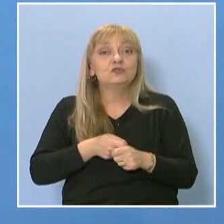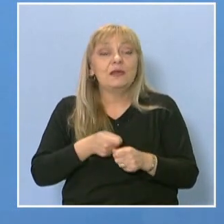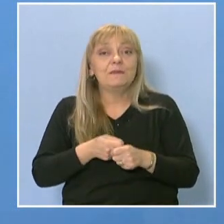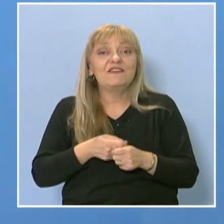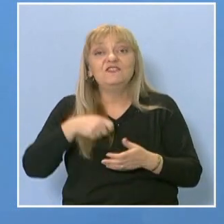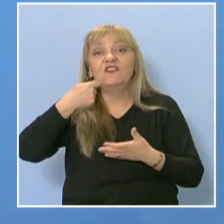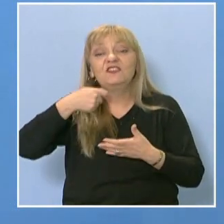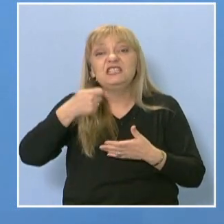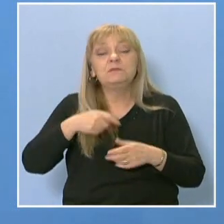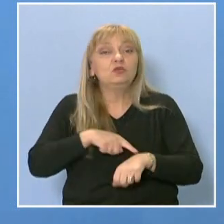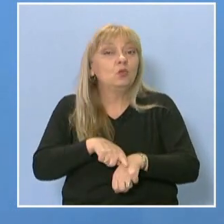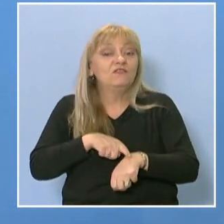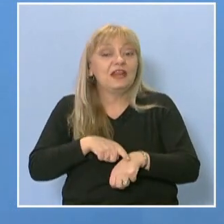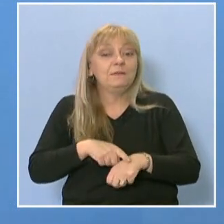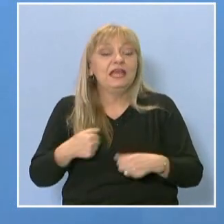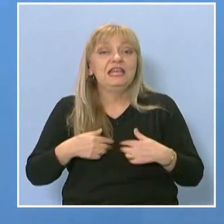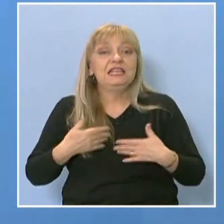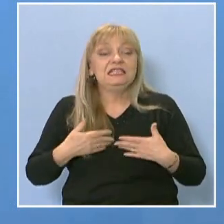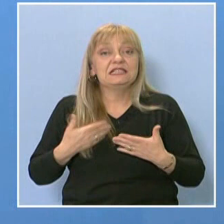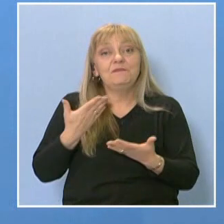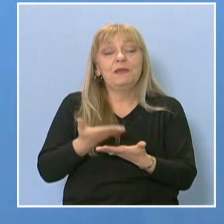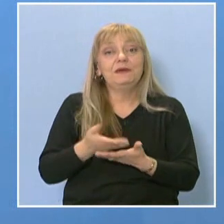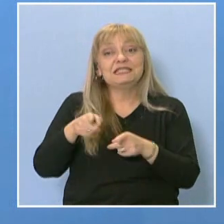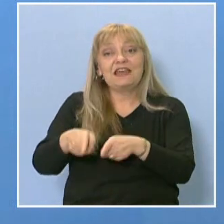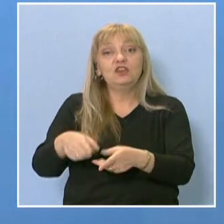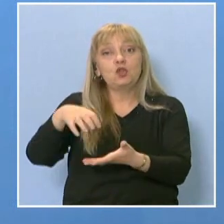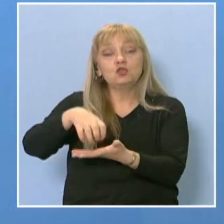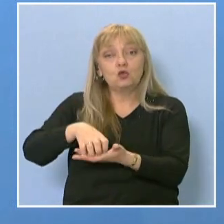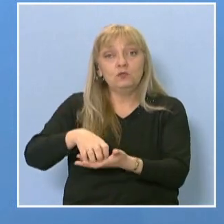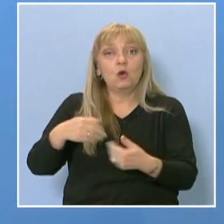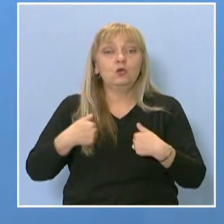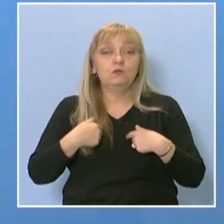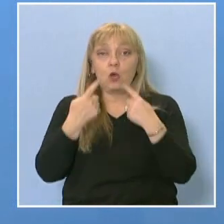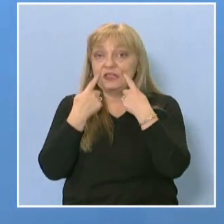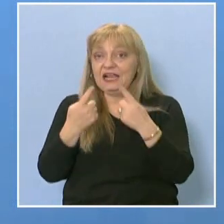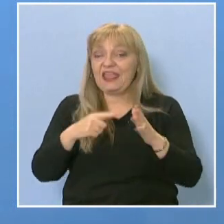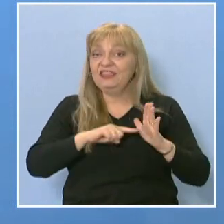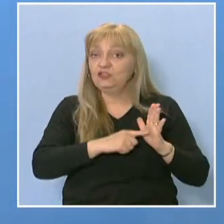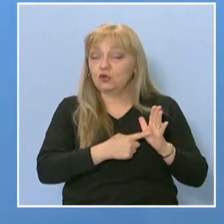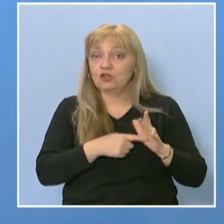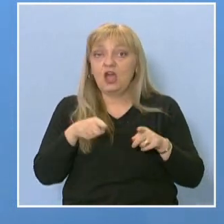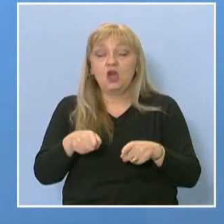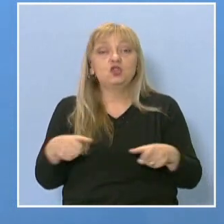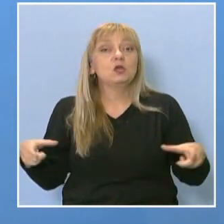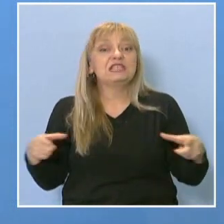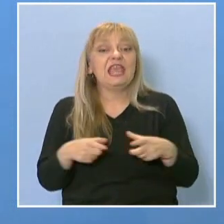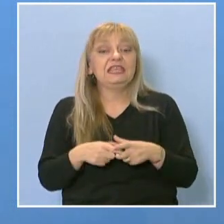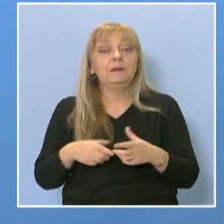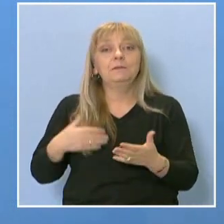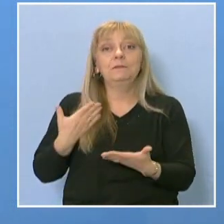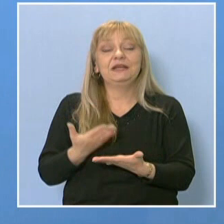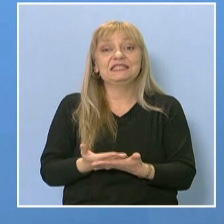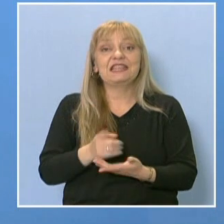искам да представя този отбор от моята гледна точка. Този отбор, този екип, представи не само